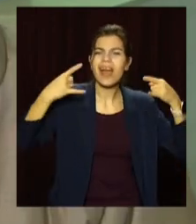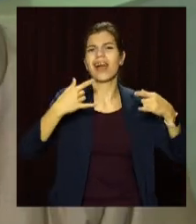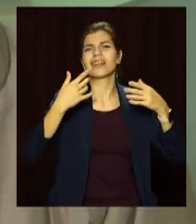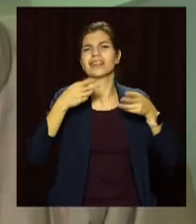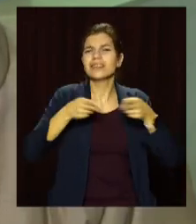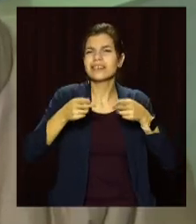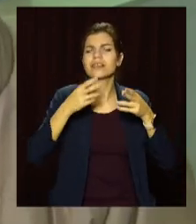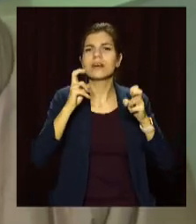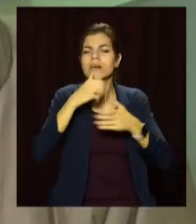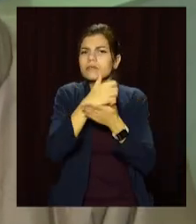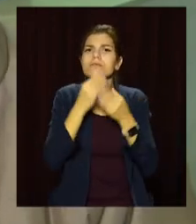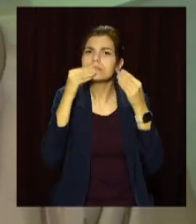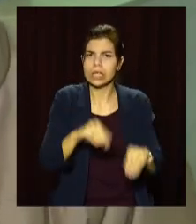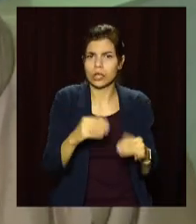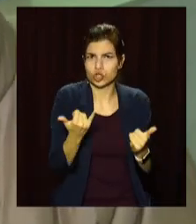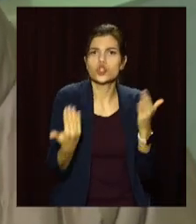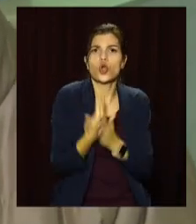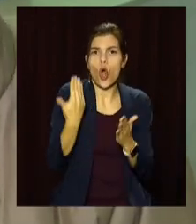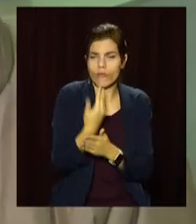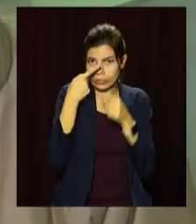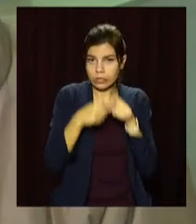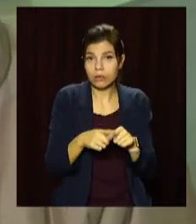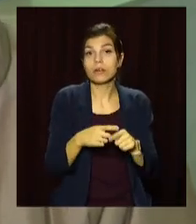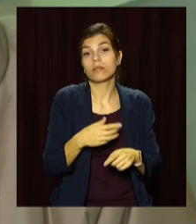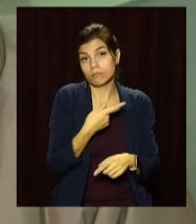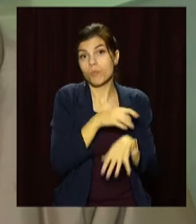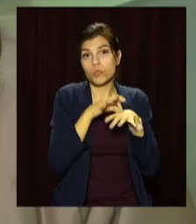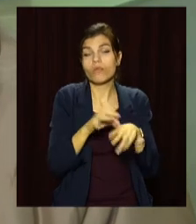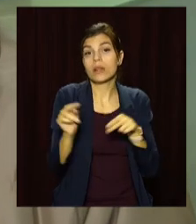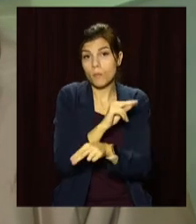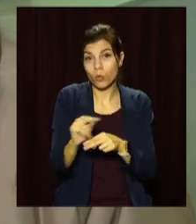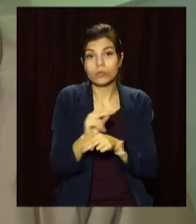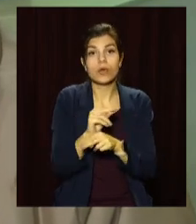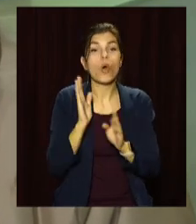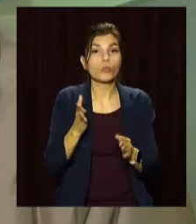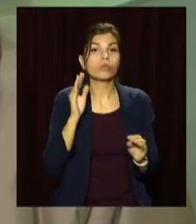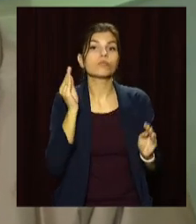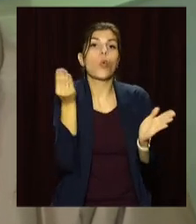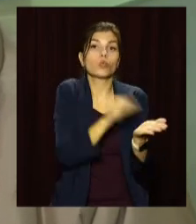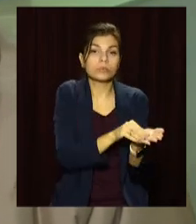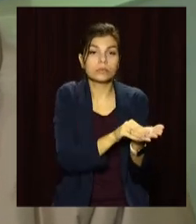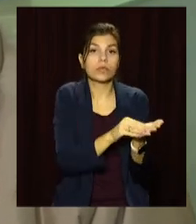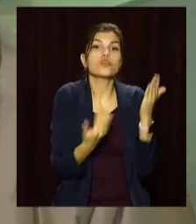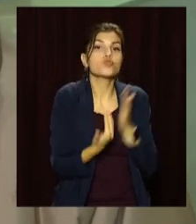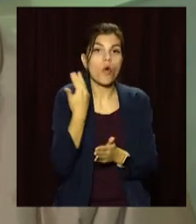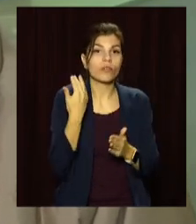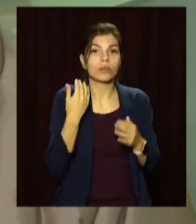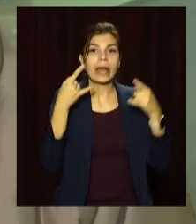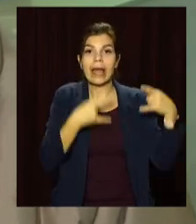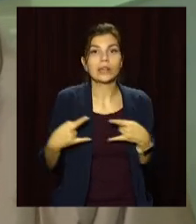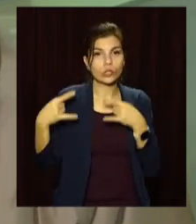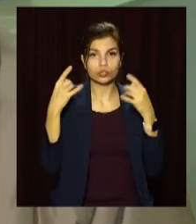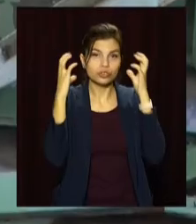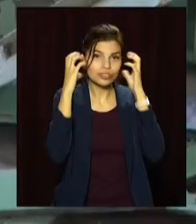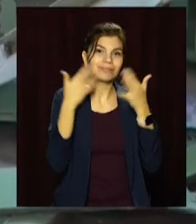ділення інтенсивної допомоги, ургентної допомоги. Тому тут проводиться ремонт, буде поставлено нове діагностичне